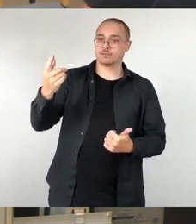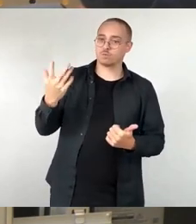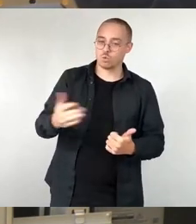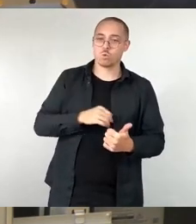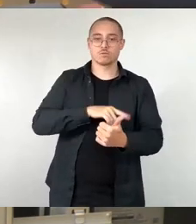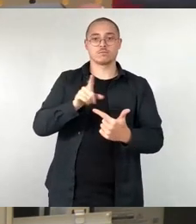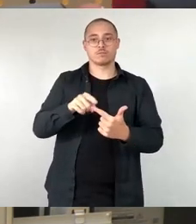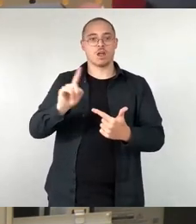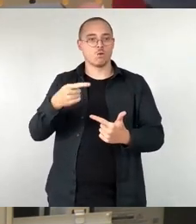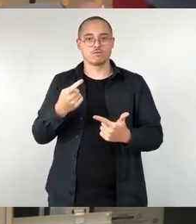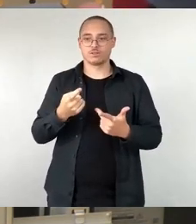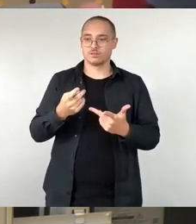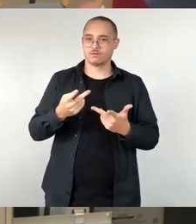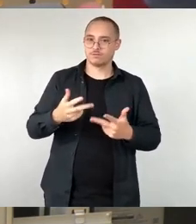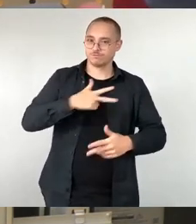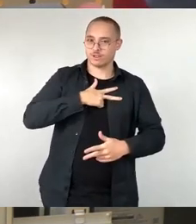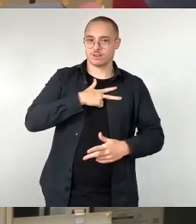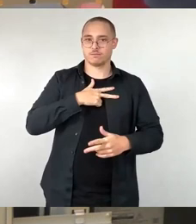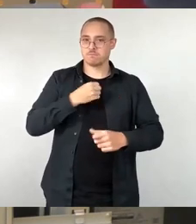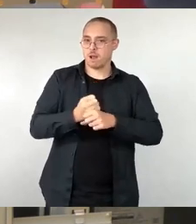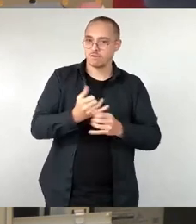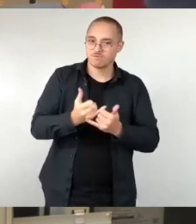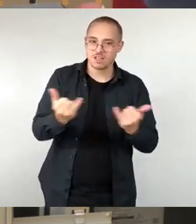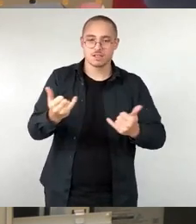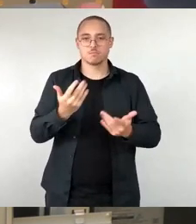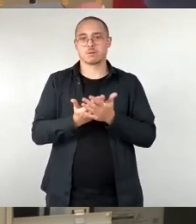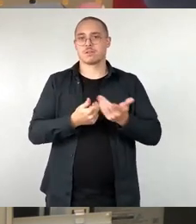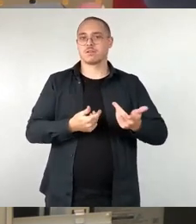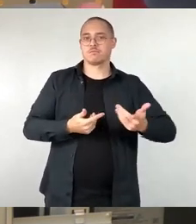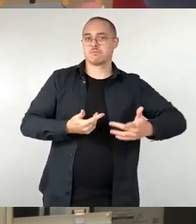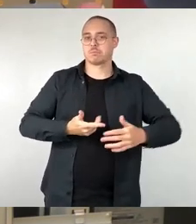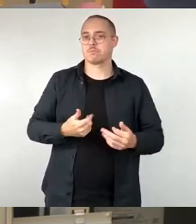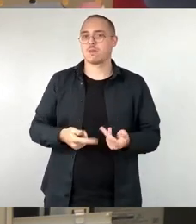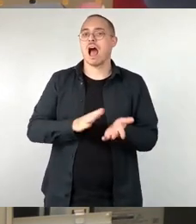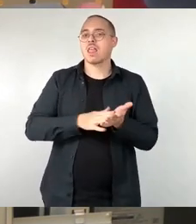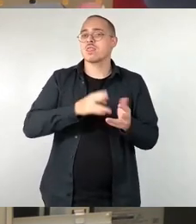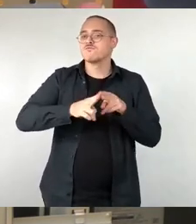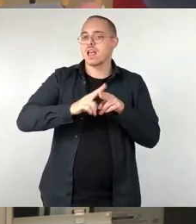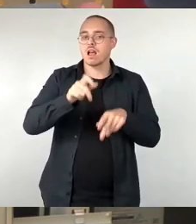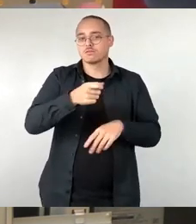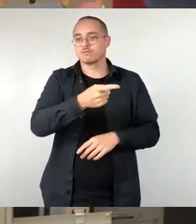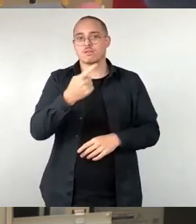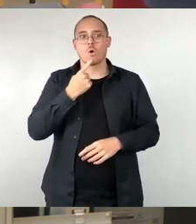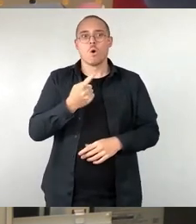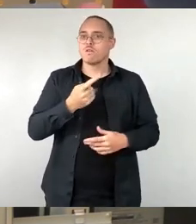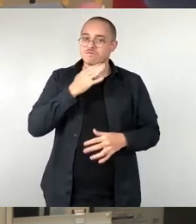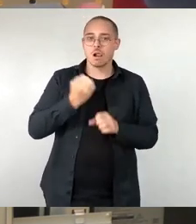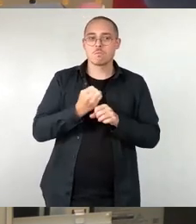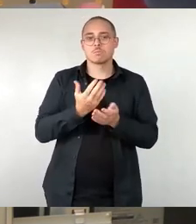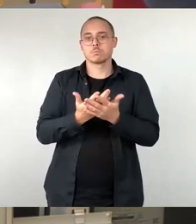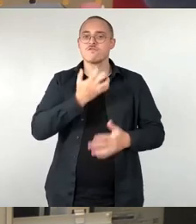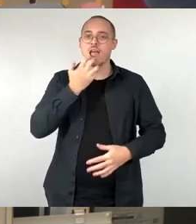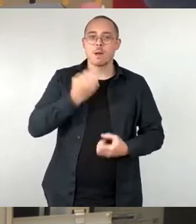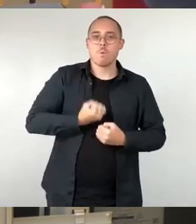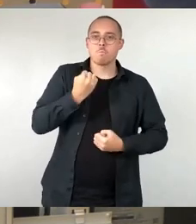auch irgendjemand sagen, jo, wir haben jetzt ja ganz viel zu tun, wir haben irgendwie wunderschön viele Wärmepumpen zu machen, tolle Sache. Und dann muss aber das Handwerk